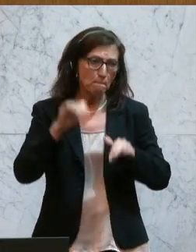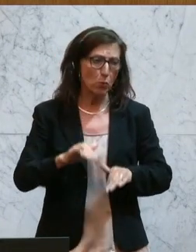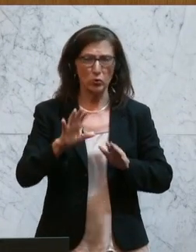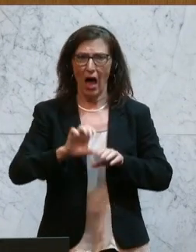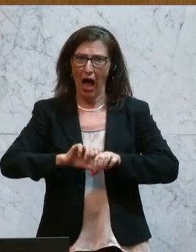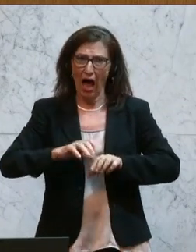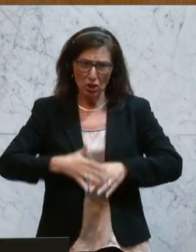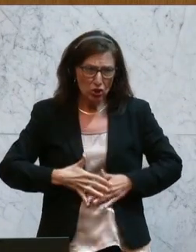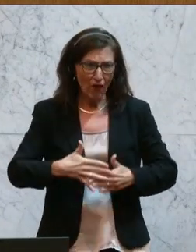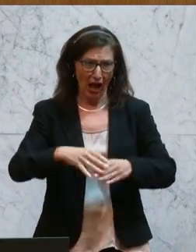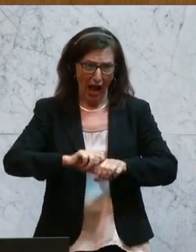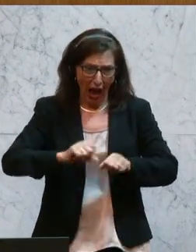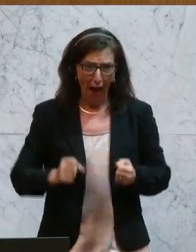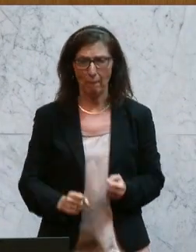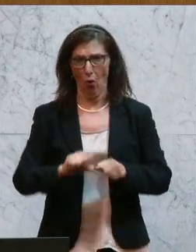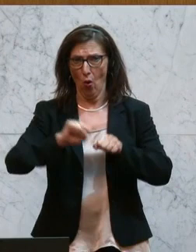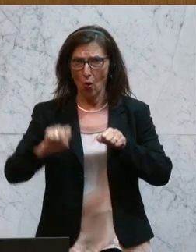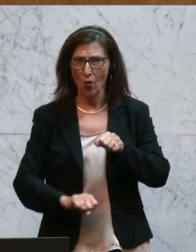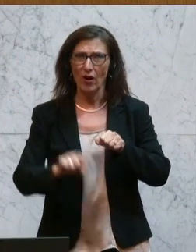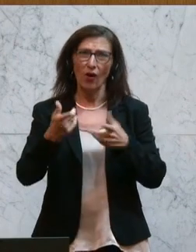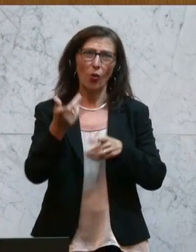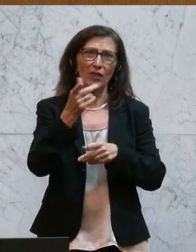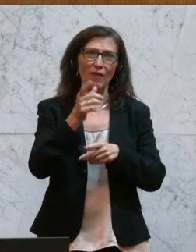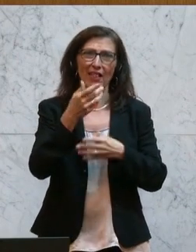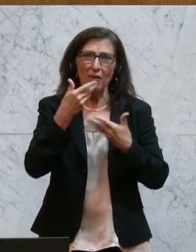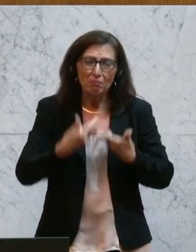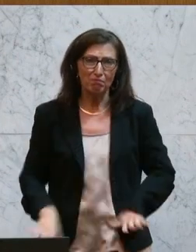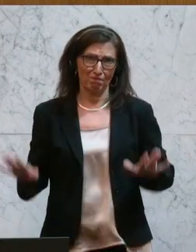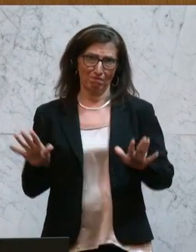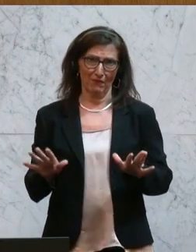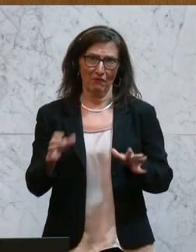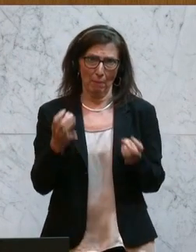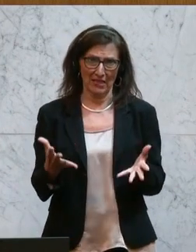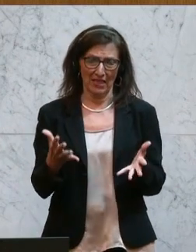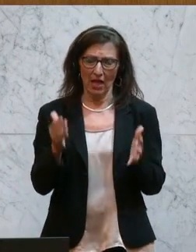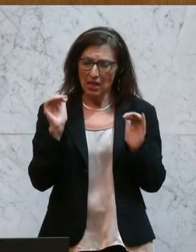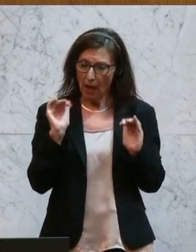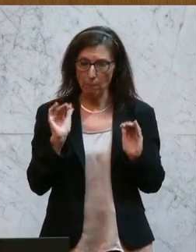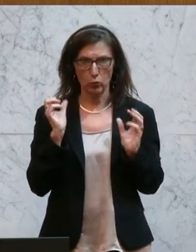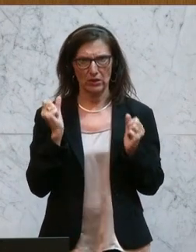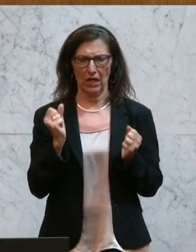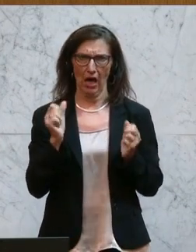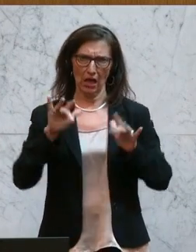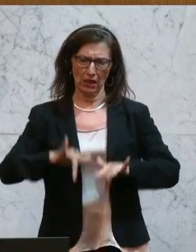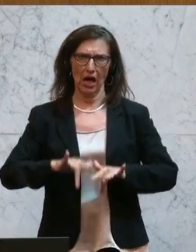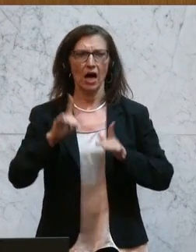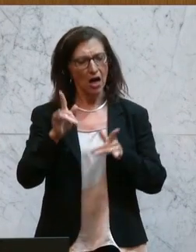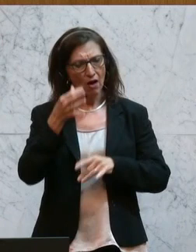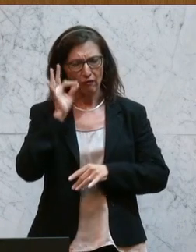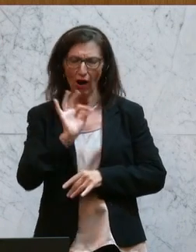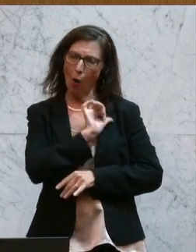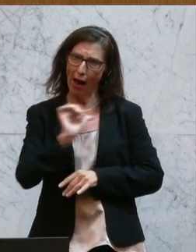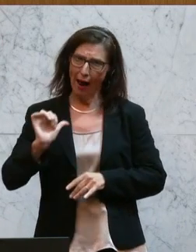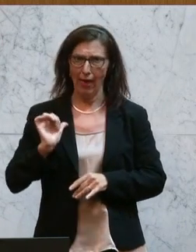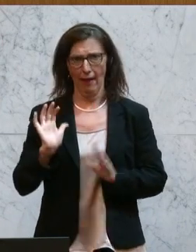oder will. Wenn etwas passiert, wie eine Fehlgeburt beispielsweise, dann muss gewährleistet sein, dass sie ganz alleine